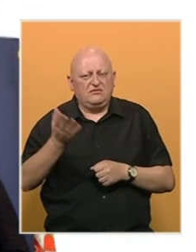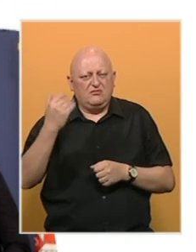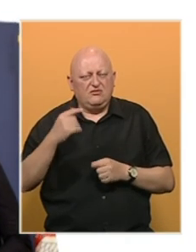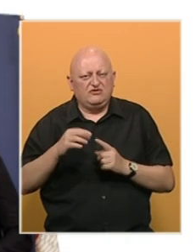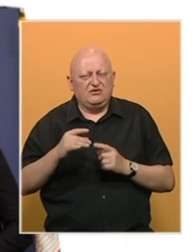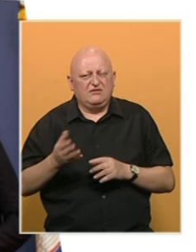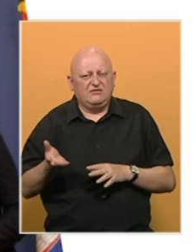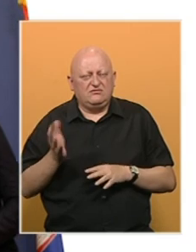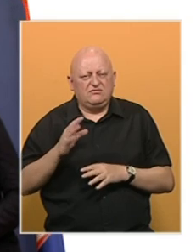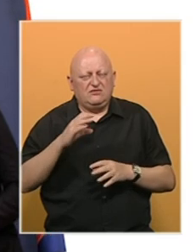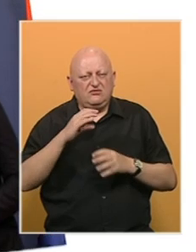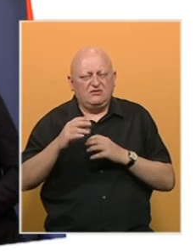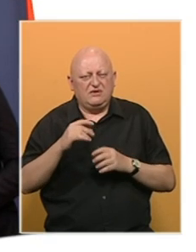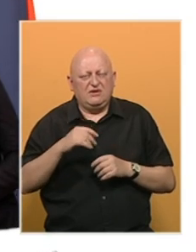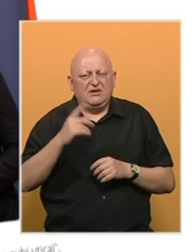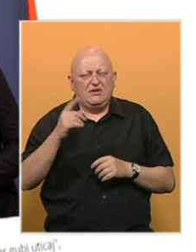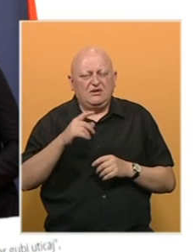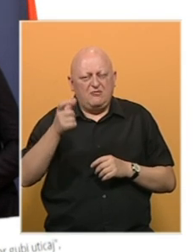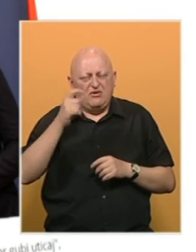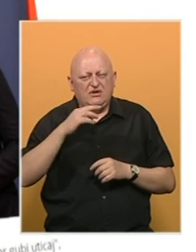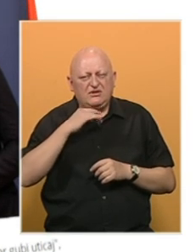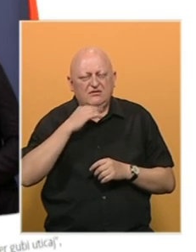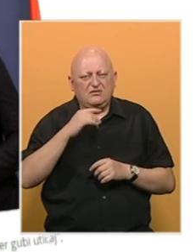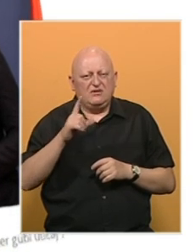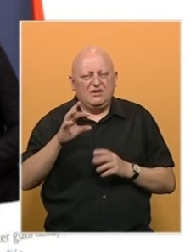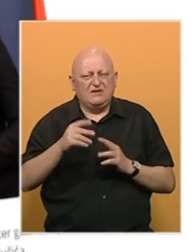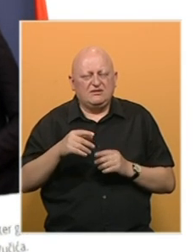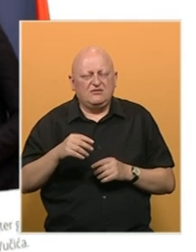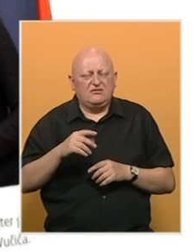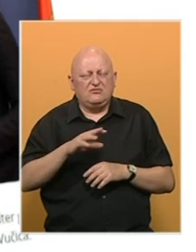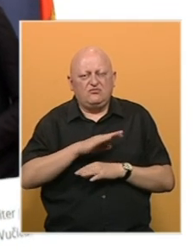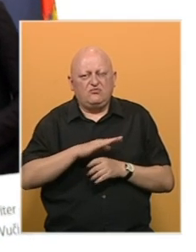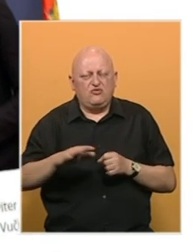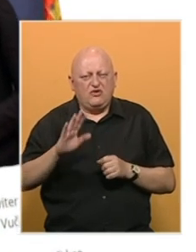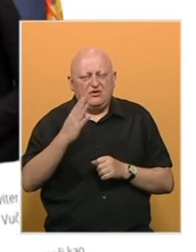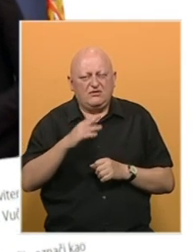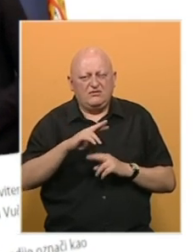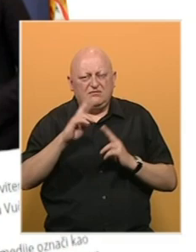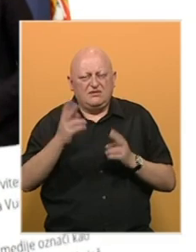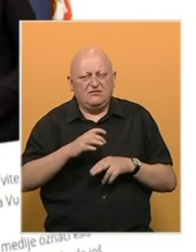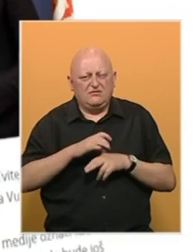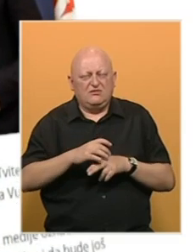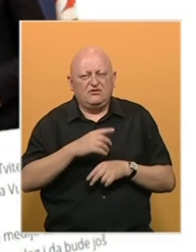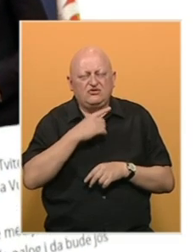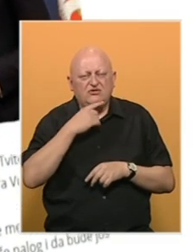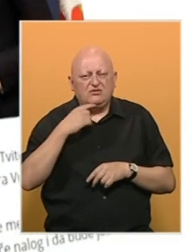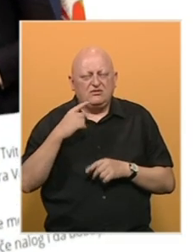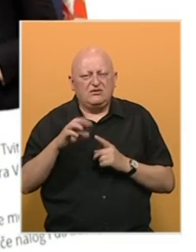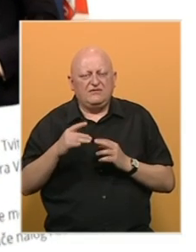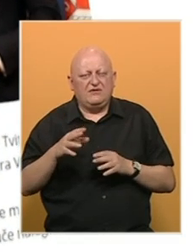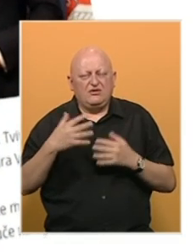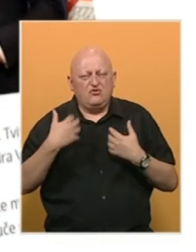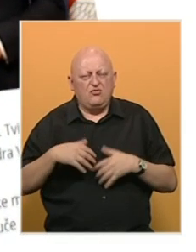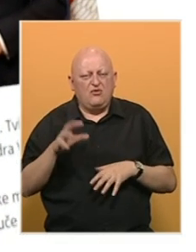Trumpovi zaslanik za dijalog Beograda i Prištine. Lice merije Twittera u punom sjaju i svetskim liderima je dosta. Twitter gubi